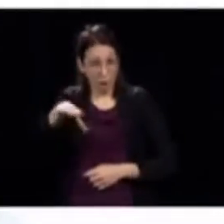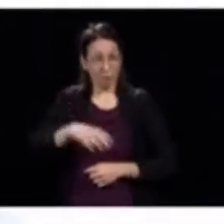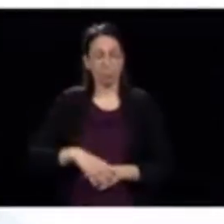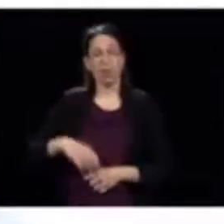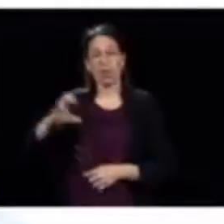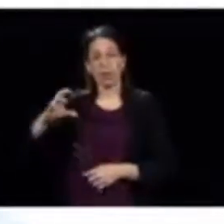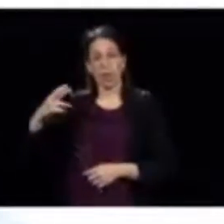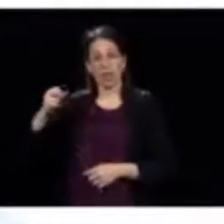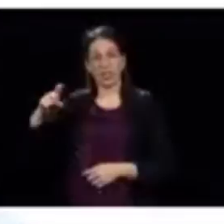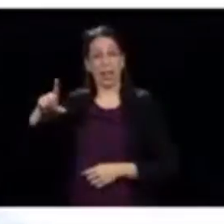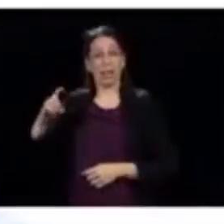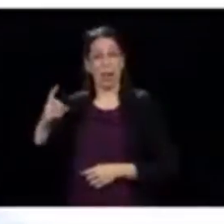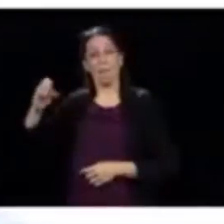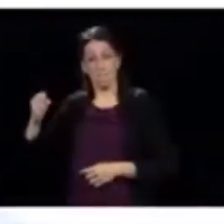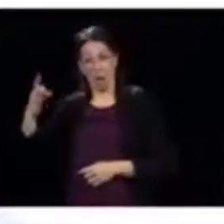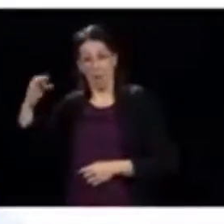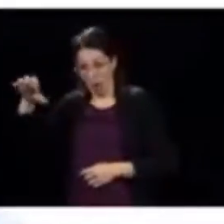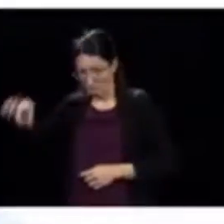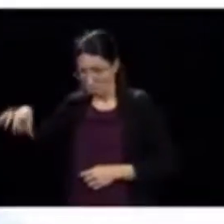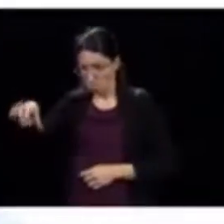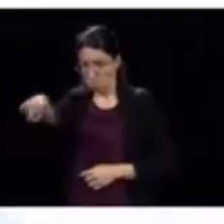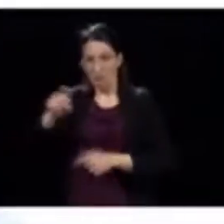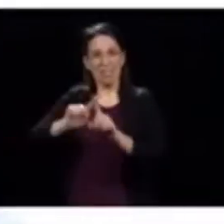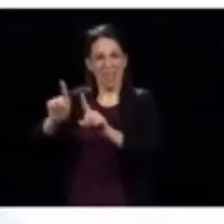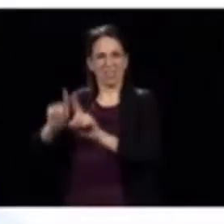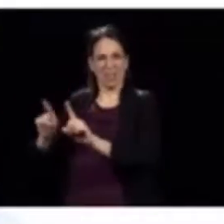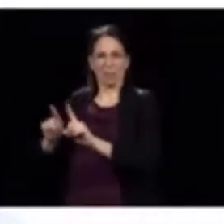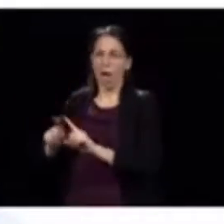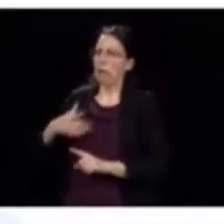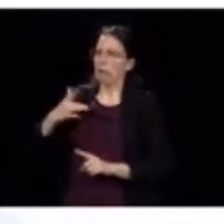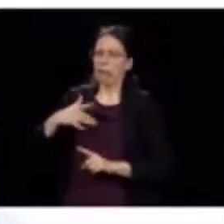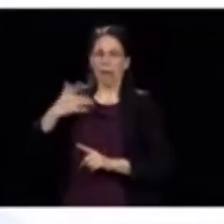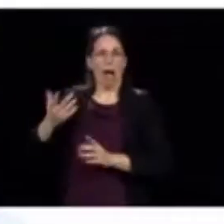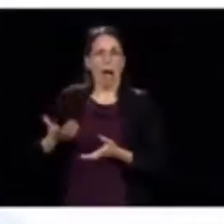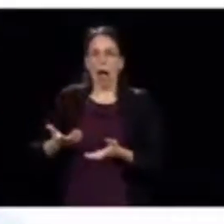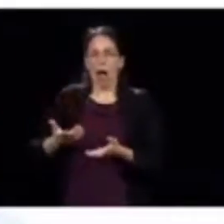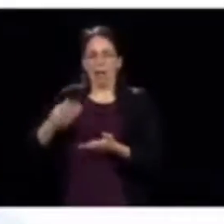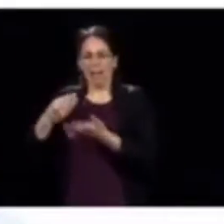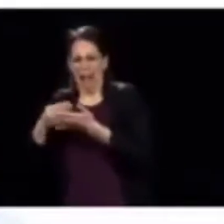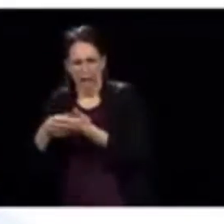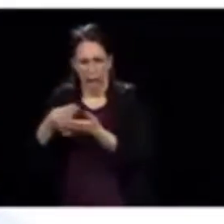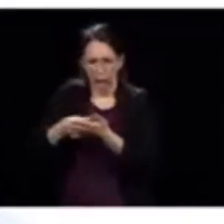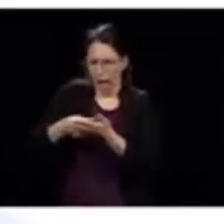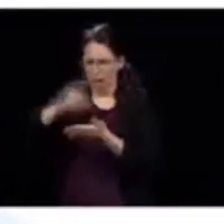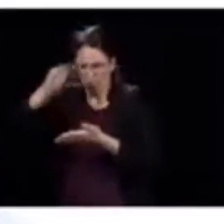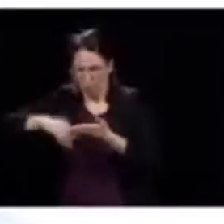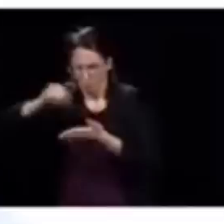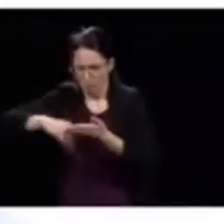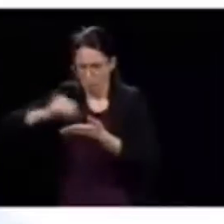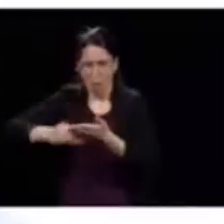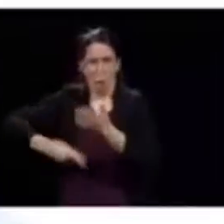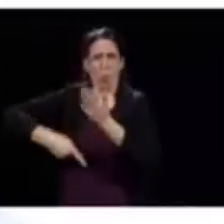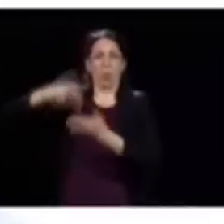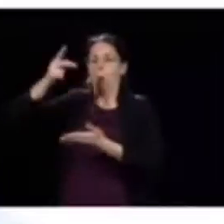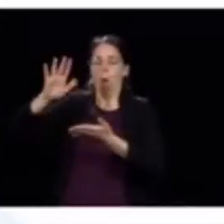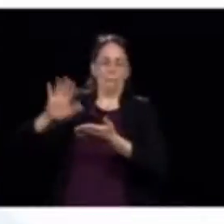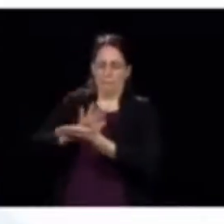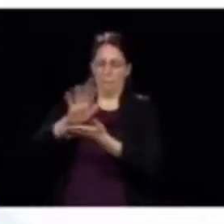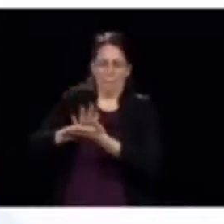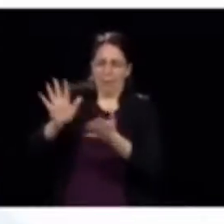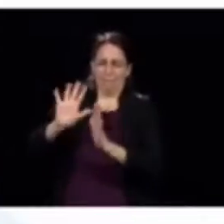privé. Donc, il ne pas non plus tomber dans l'hyper-bureaucratisation des salaires du privé dans ces